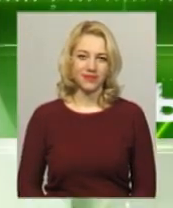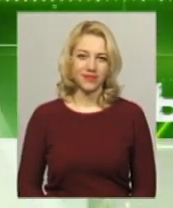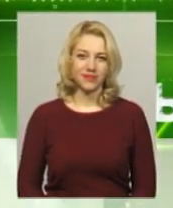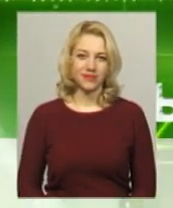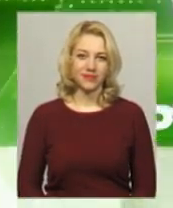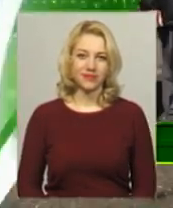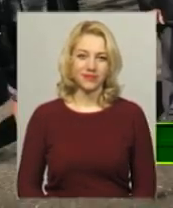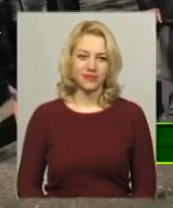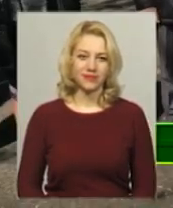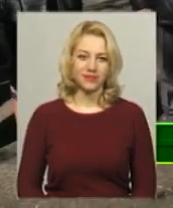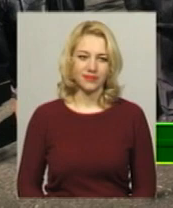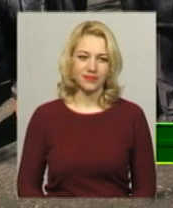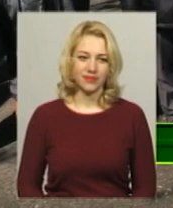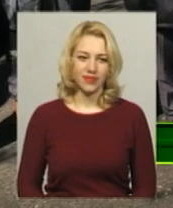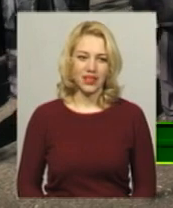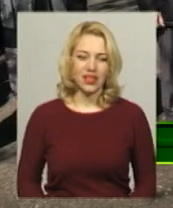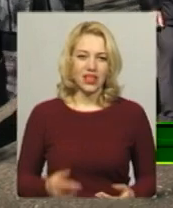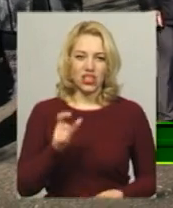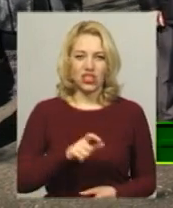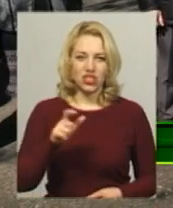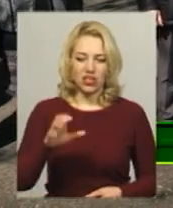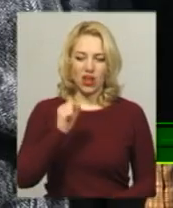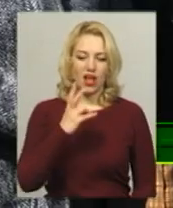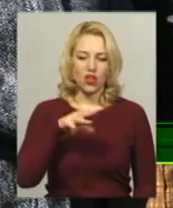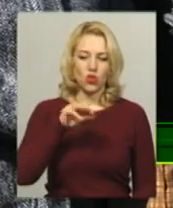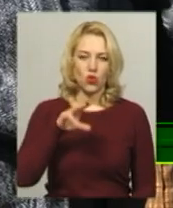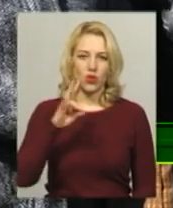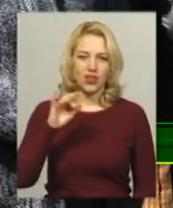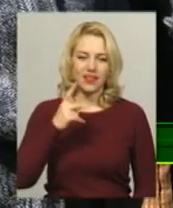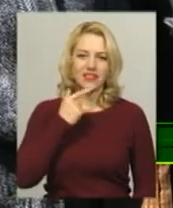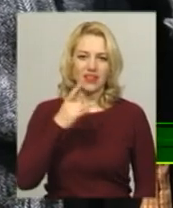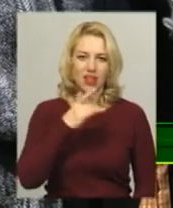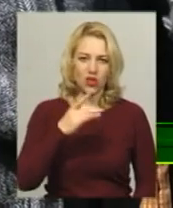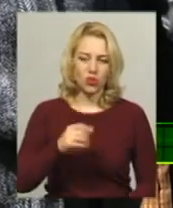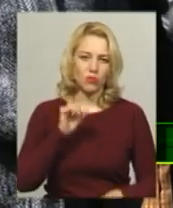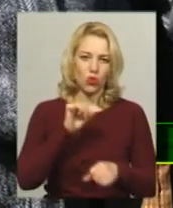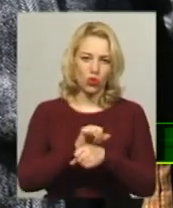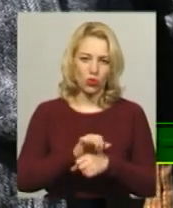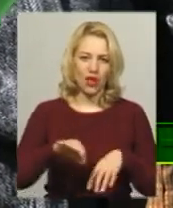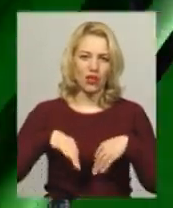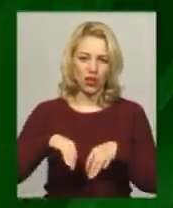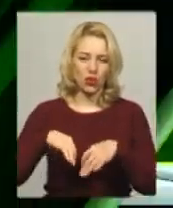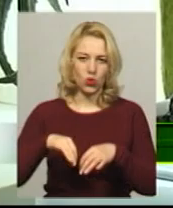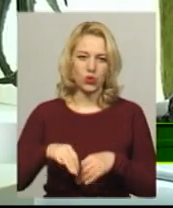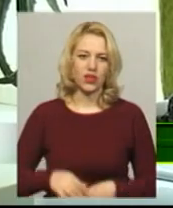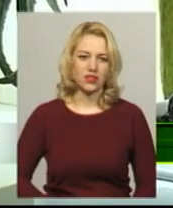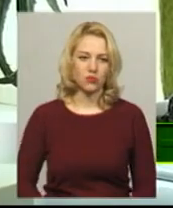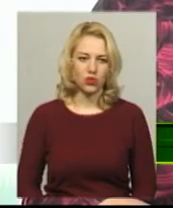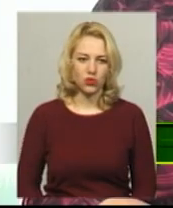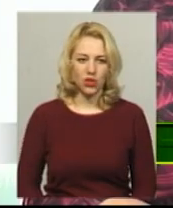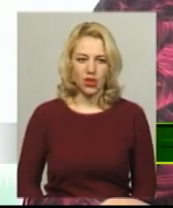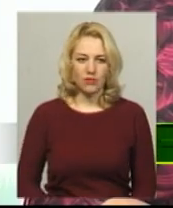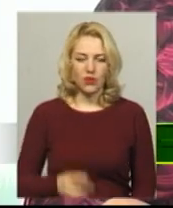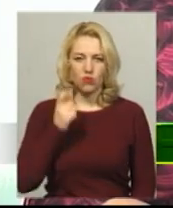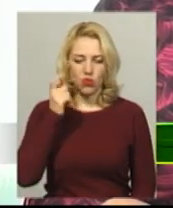Музика Жителі Антонін Красилівського району сьогодні блокували рух автомобільного транспорту. В Україні